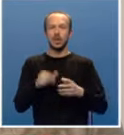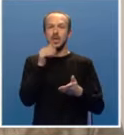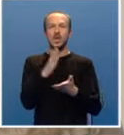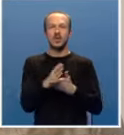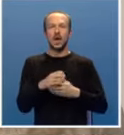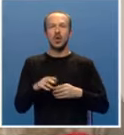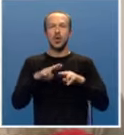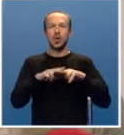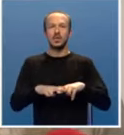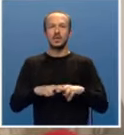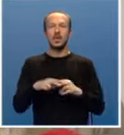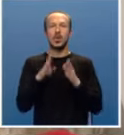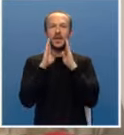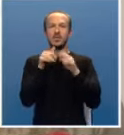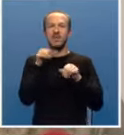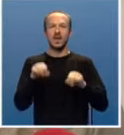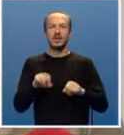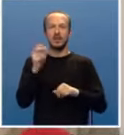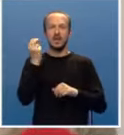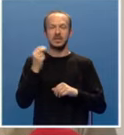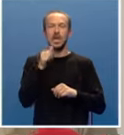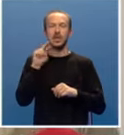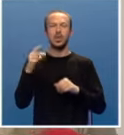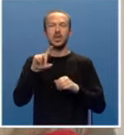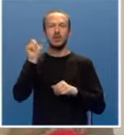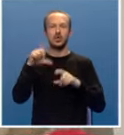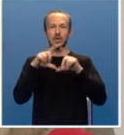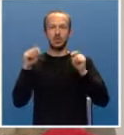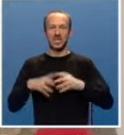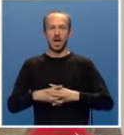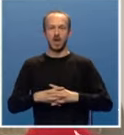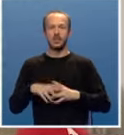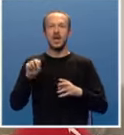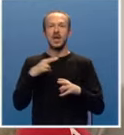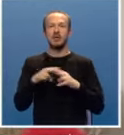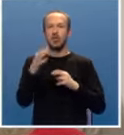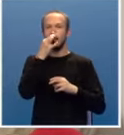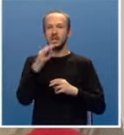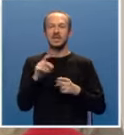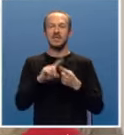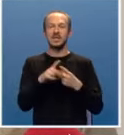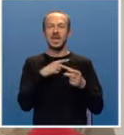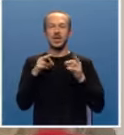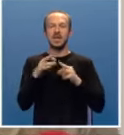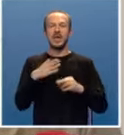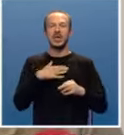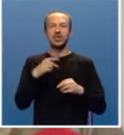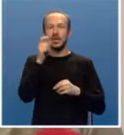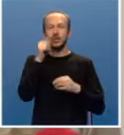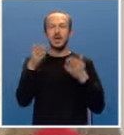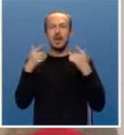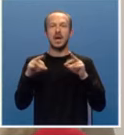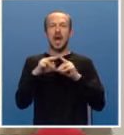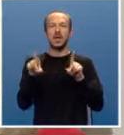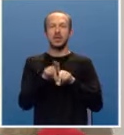svakako da ostaje predijeljenosti vlade Republike Srpske i drugih republičkih institucija da rješimo pitanja vezane za naš nacionalni park,